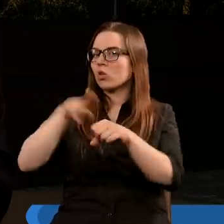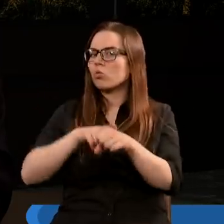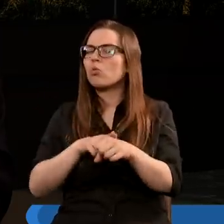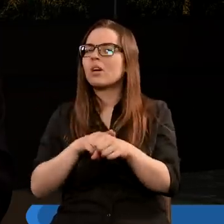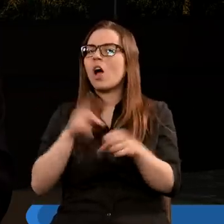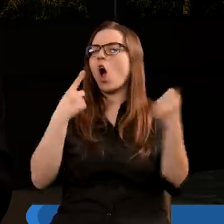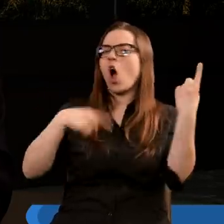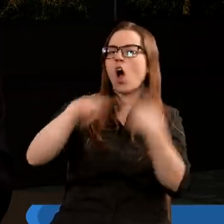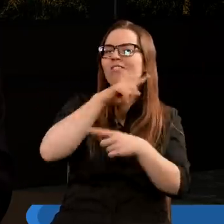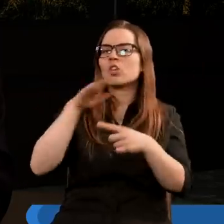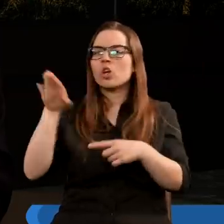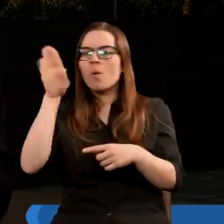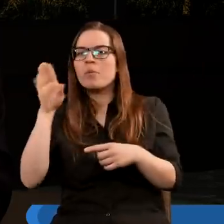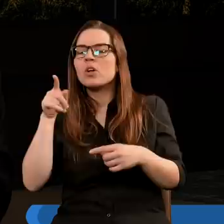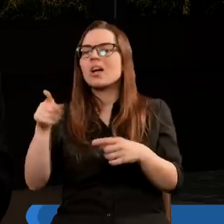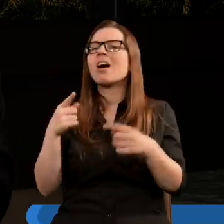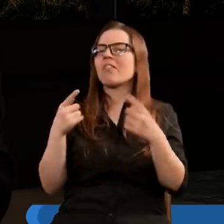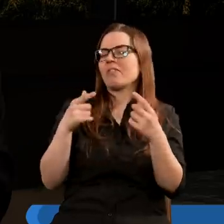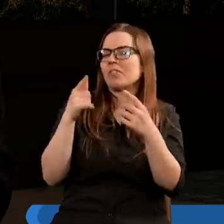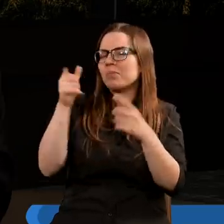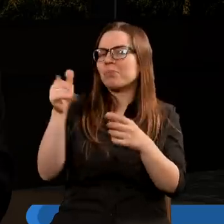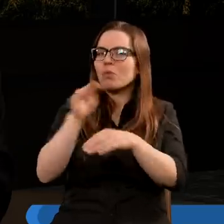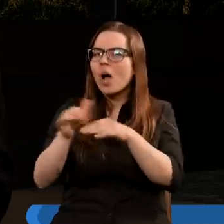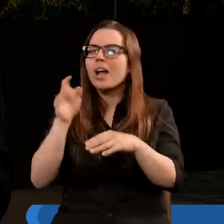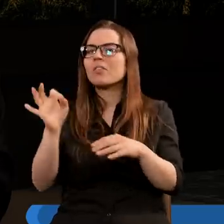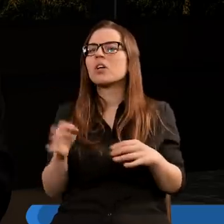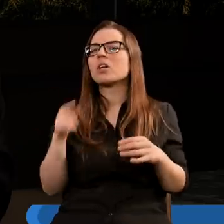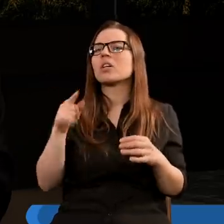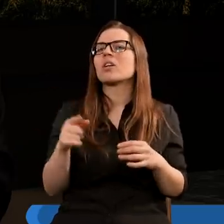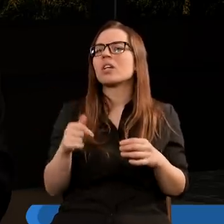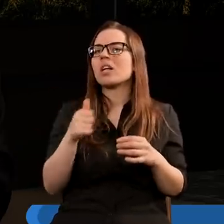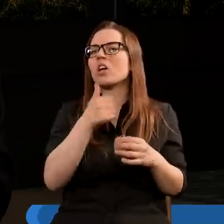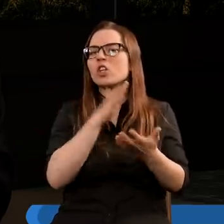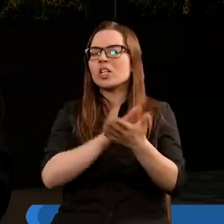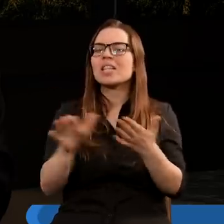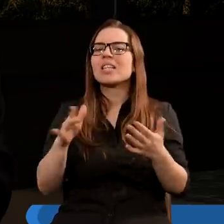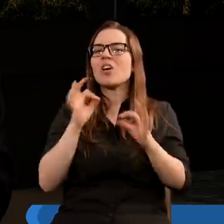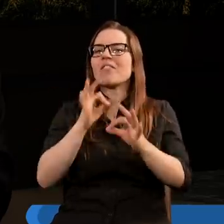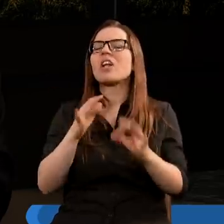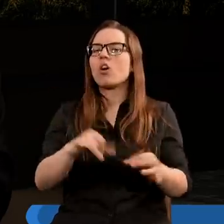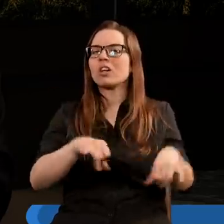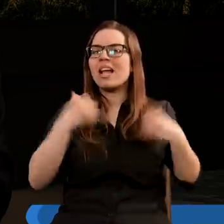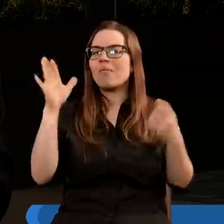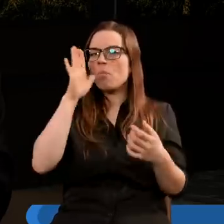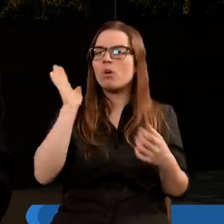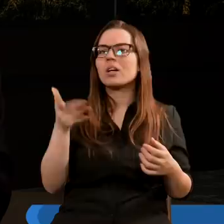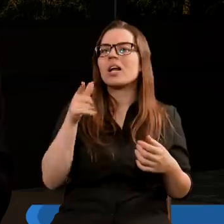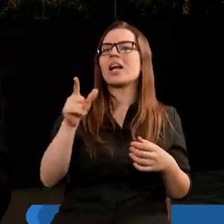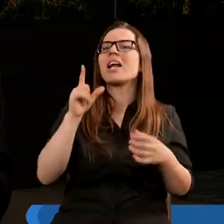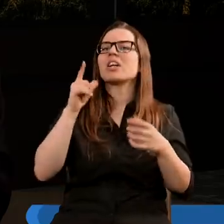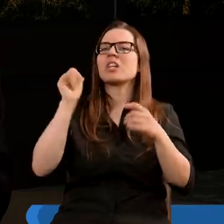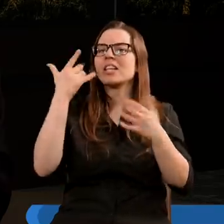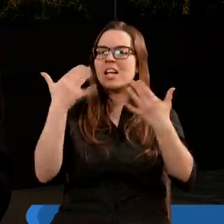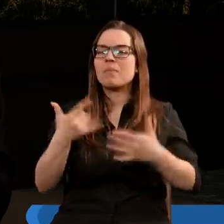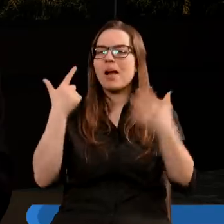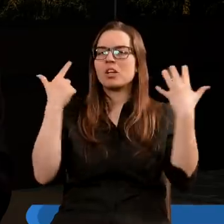odwrócili się od Boga, którzy wzgardzili Jego łaską, będą pić samo czyste wino gniewu Bożego. Ta liczba siedem pokazuje właśnie,